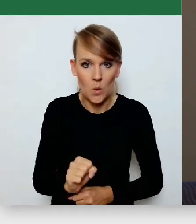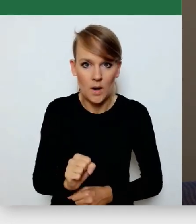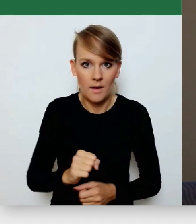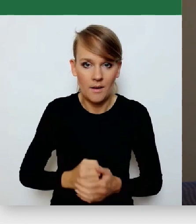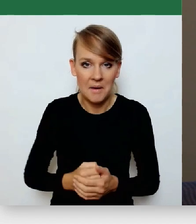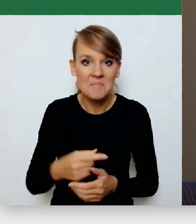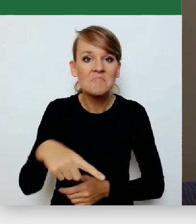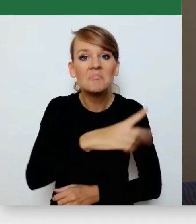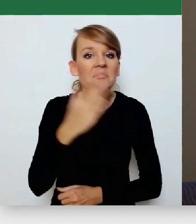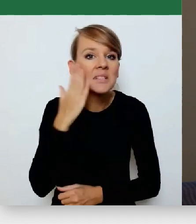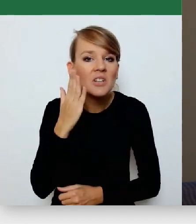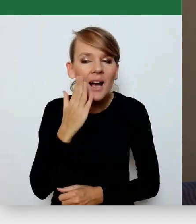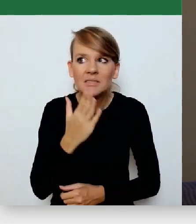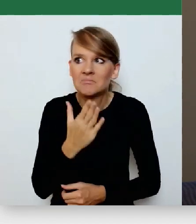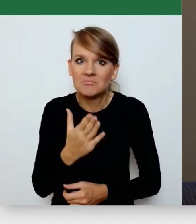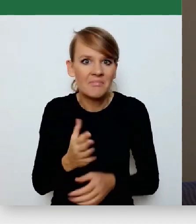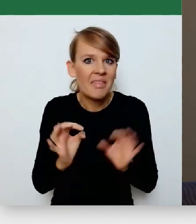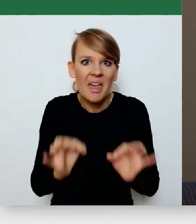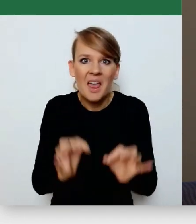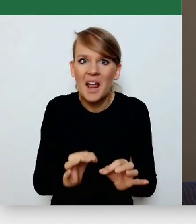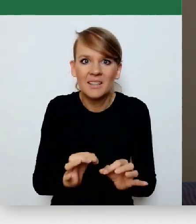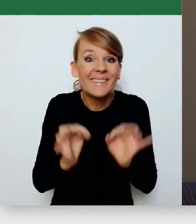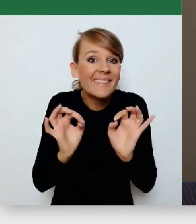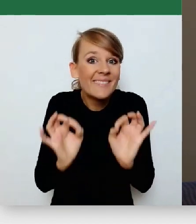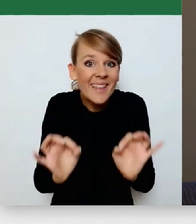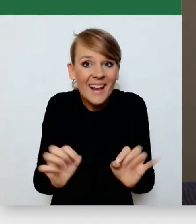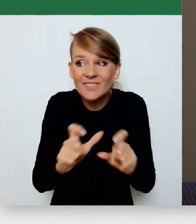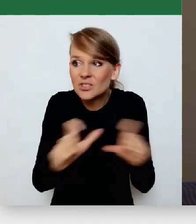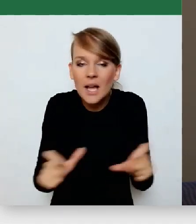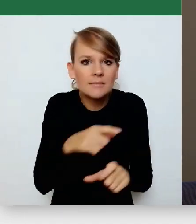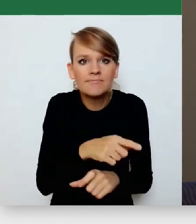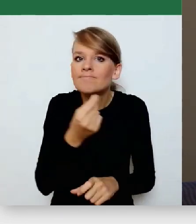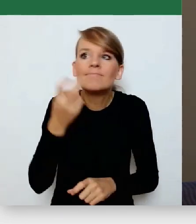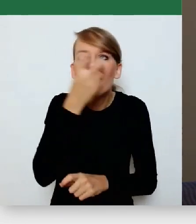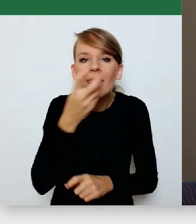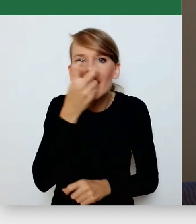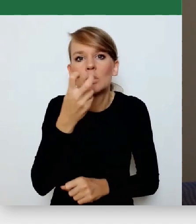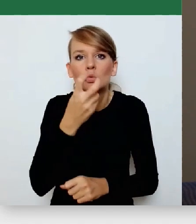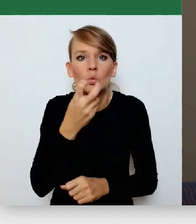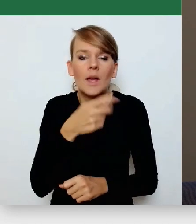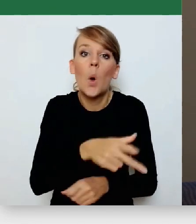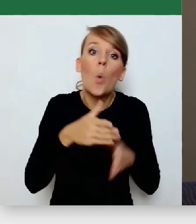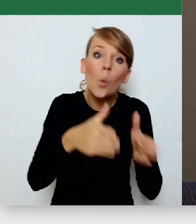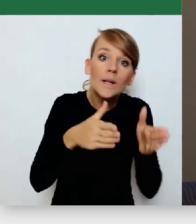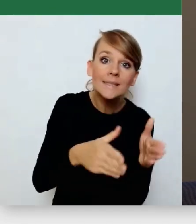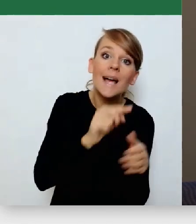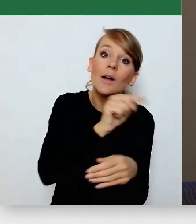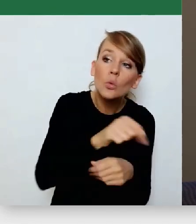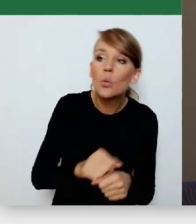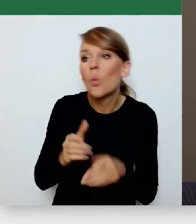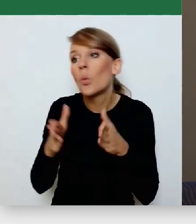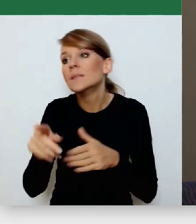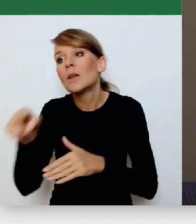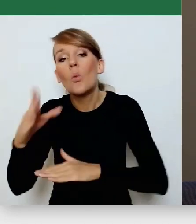mieszkańców nie interesuje już w tym momencie, czy będziemy robić taką ulicę, czy inną ulicę. Czy będziemy